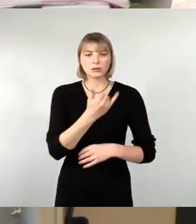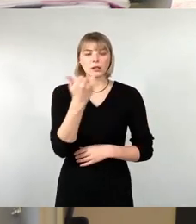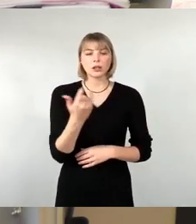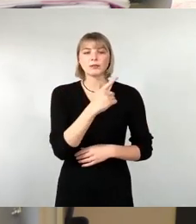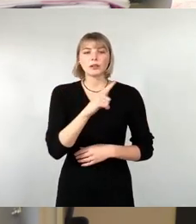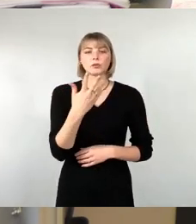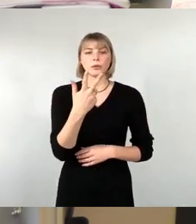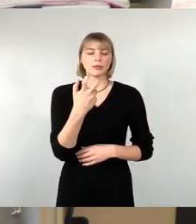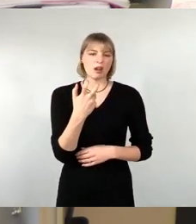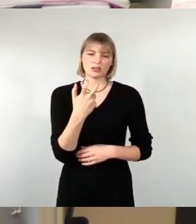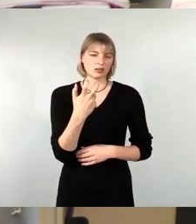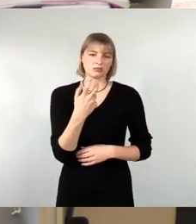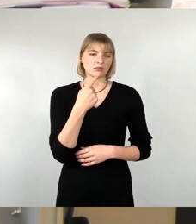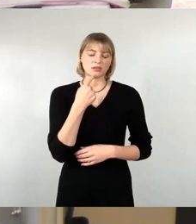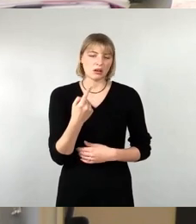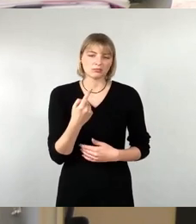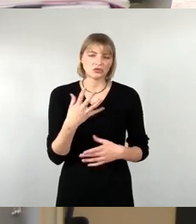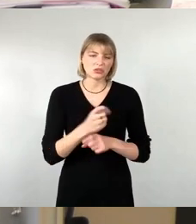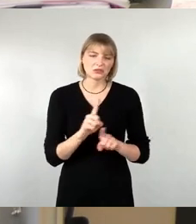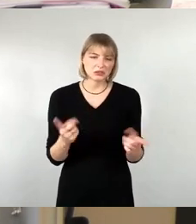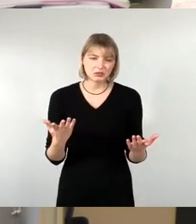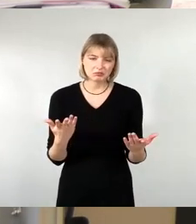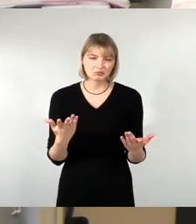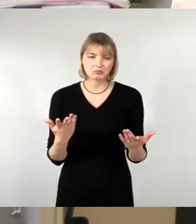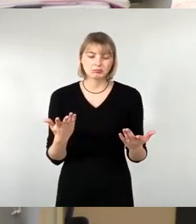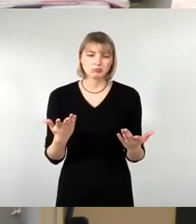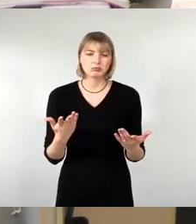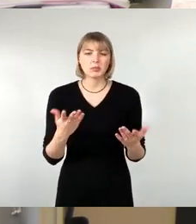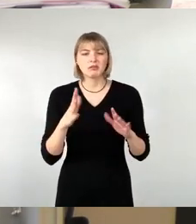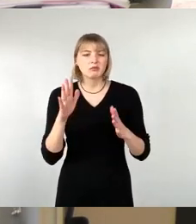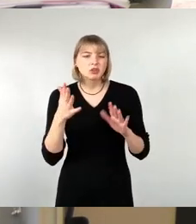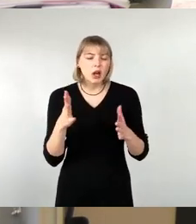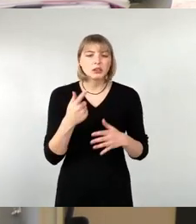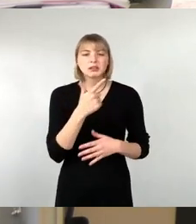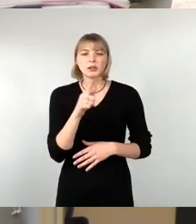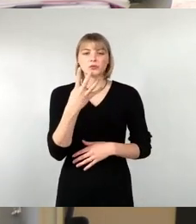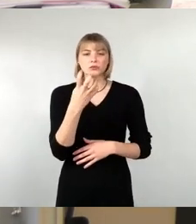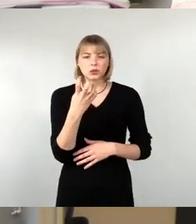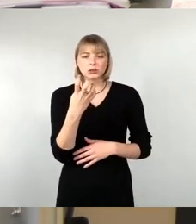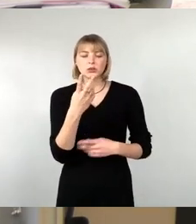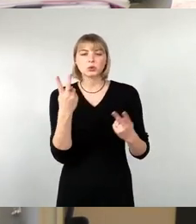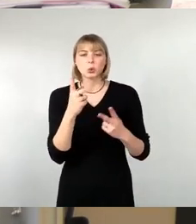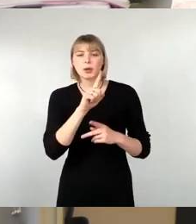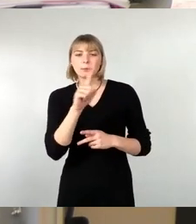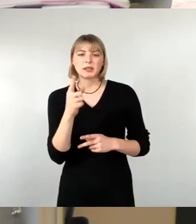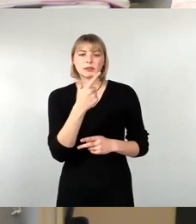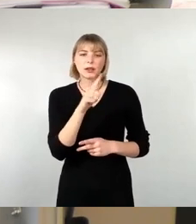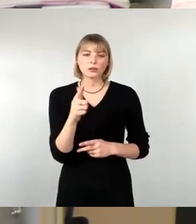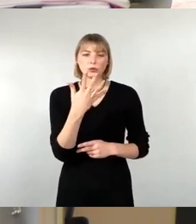kaum erreichbar angegeben und eher von 2040 und schon bis 2045 gesprochen.